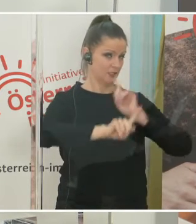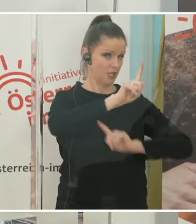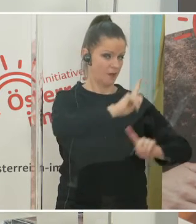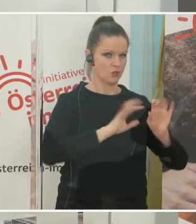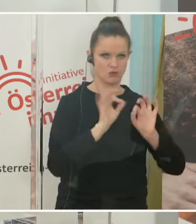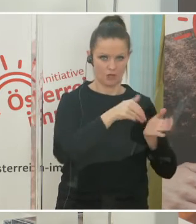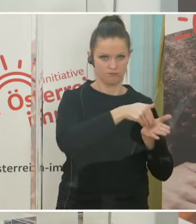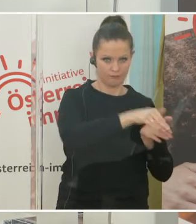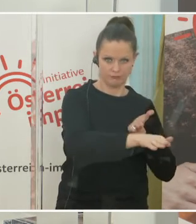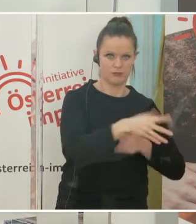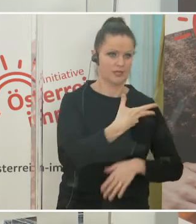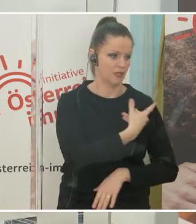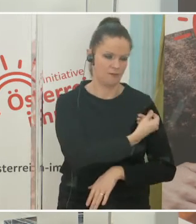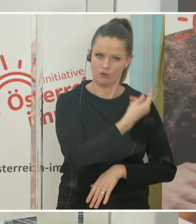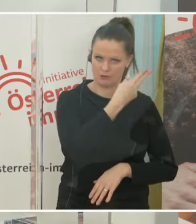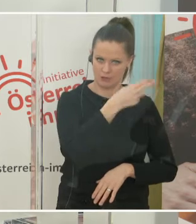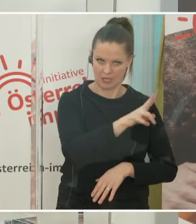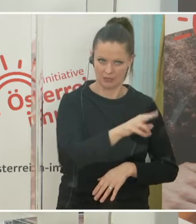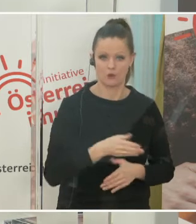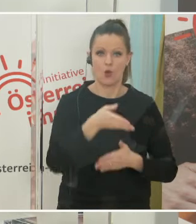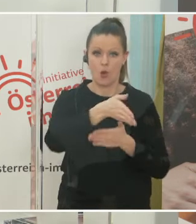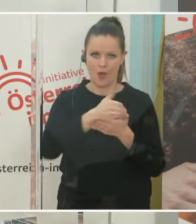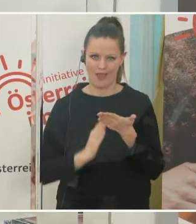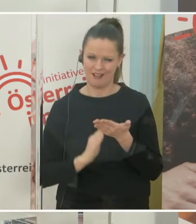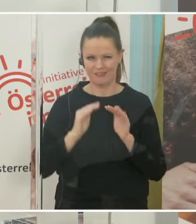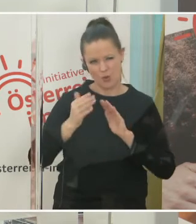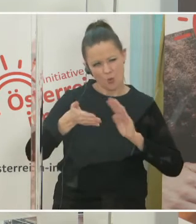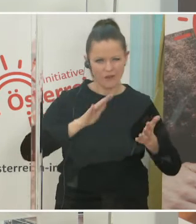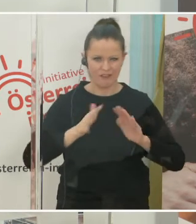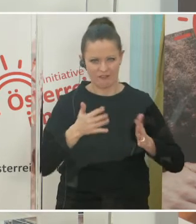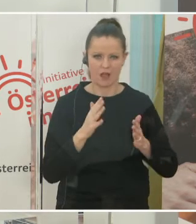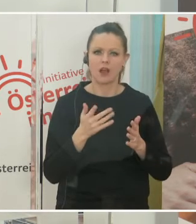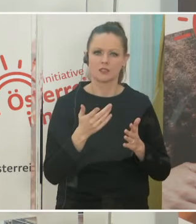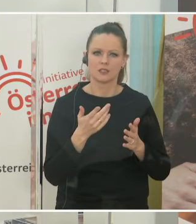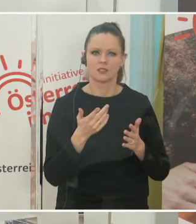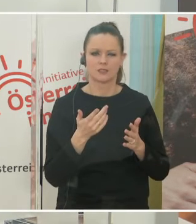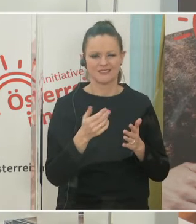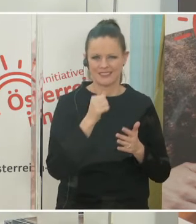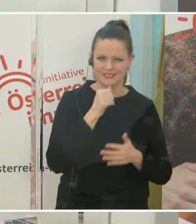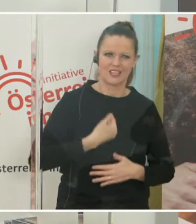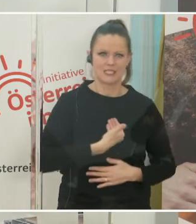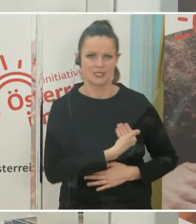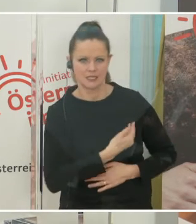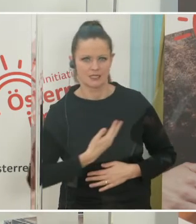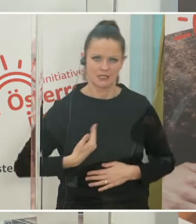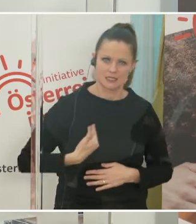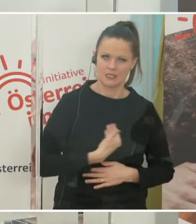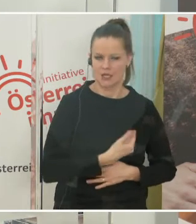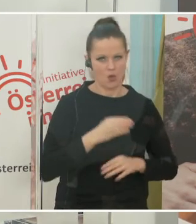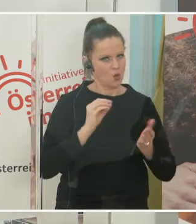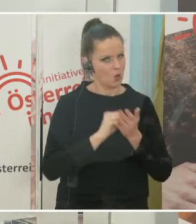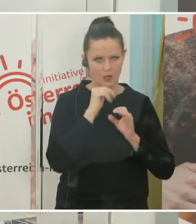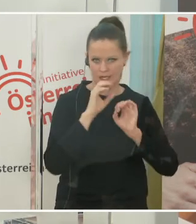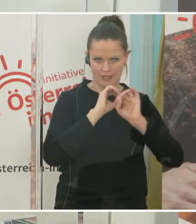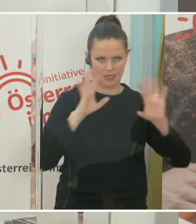ablehnend gegenüber. Und knapp die Hälfte ist im Wesentlichen unentschlossen. Auch als